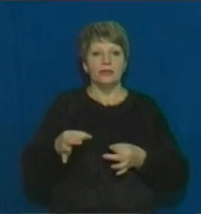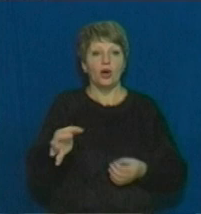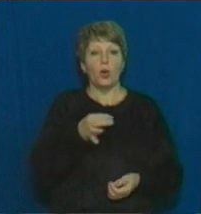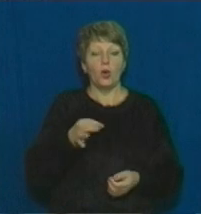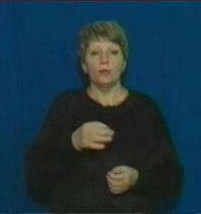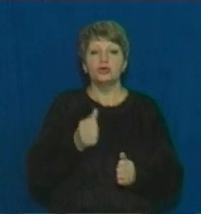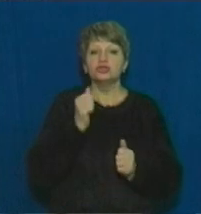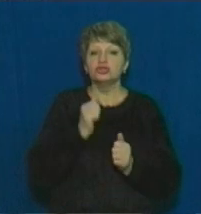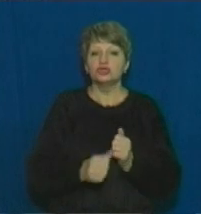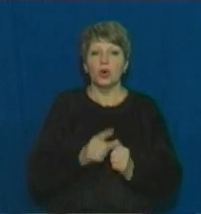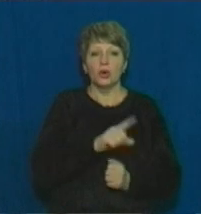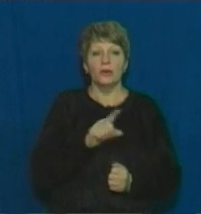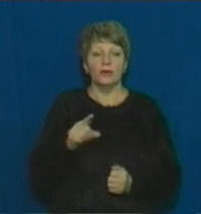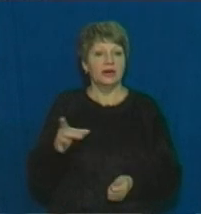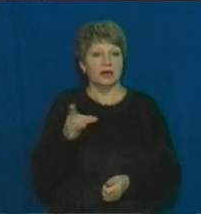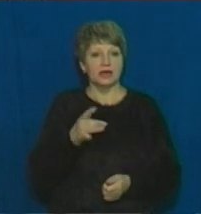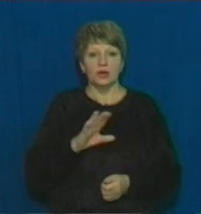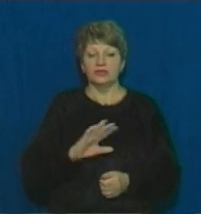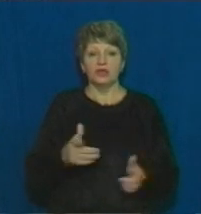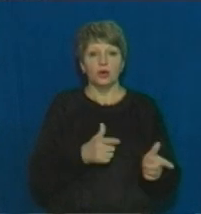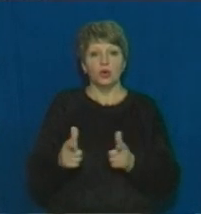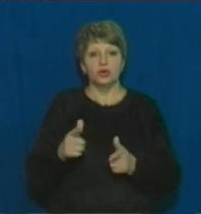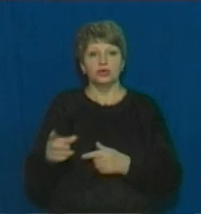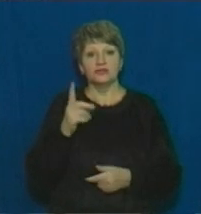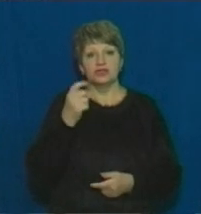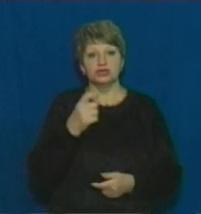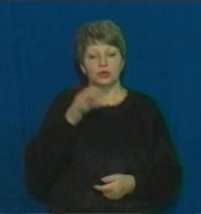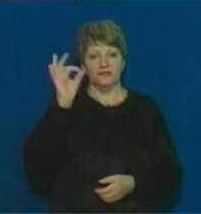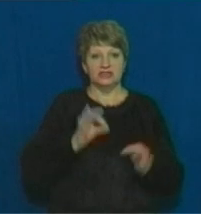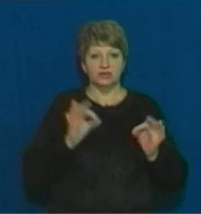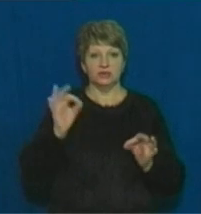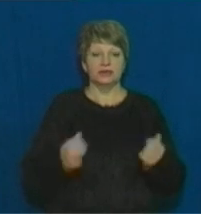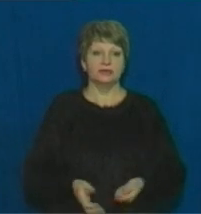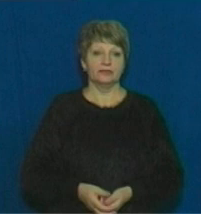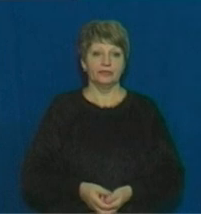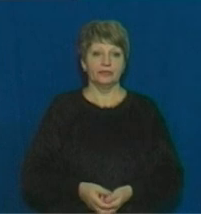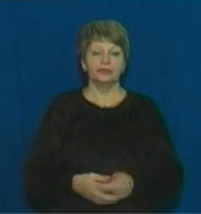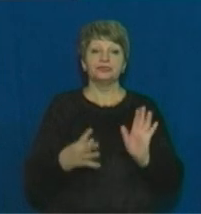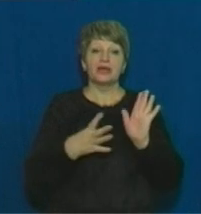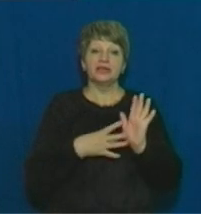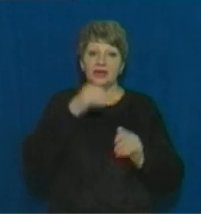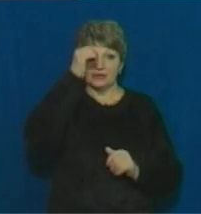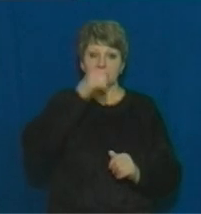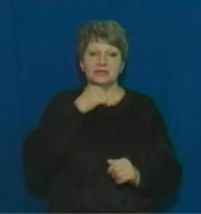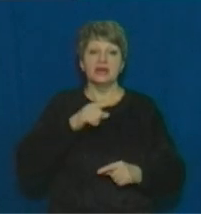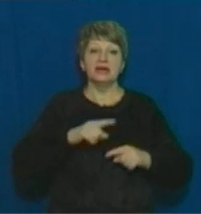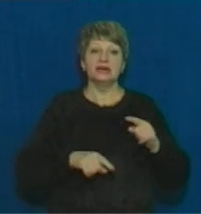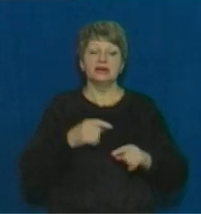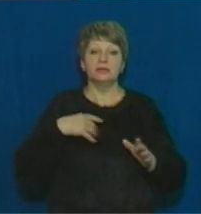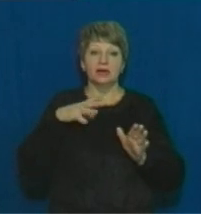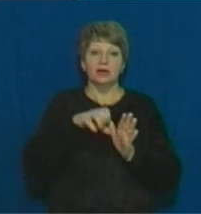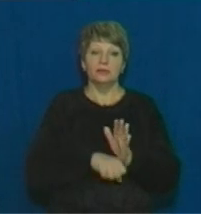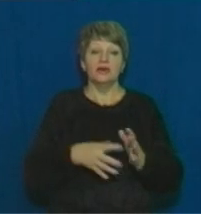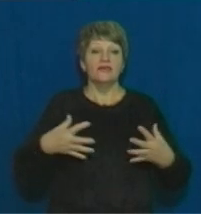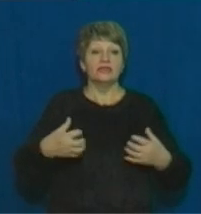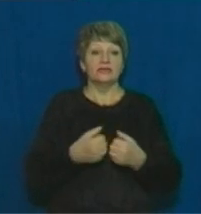район не готовий на 100% до виконання заходів призову. 9 місяців рідні загиблого у дорожньо